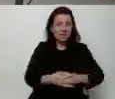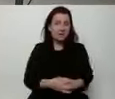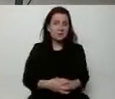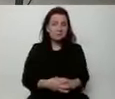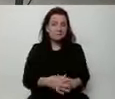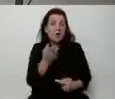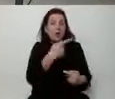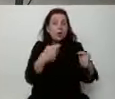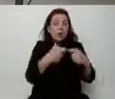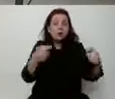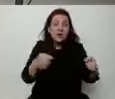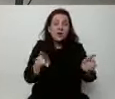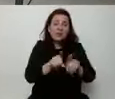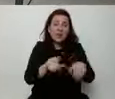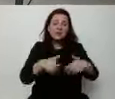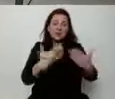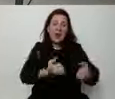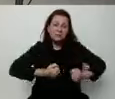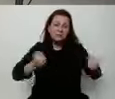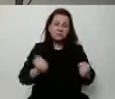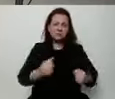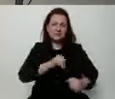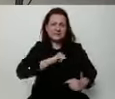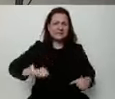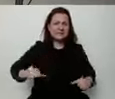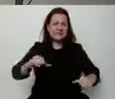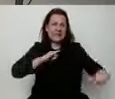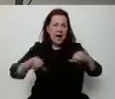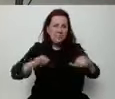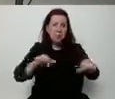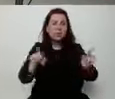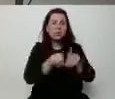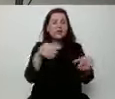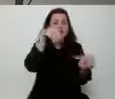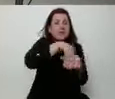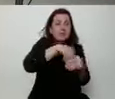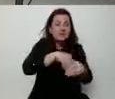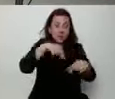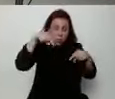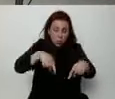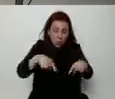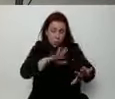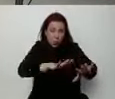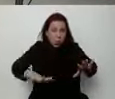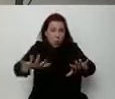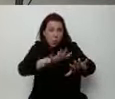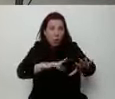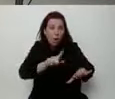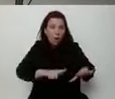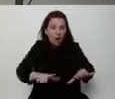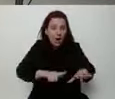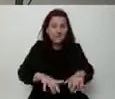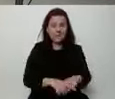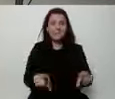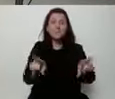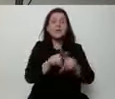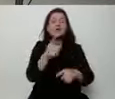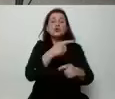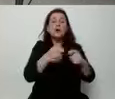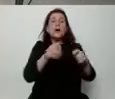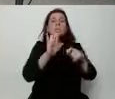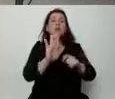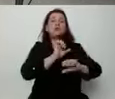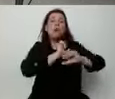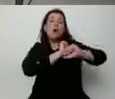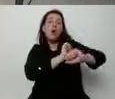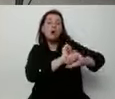umacniać samorząd. Które będą stawiać na inwestycje tu i teraz. Takie rozwiązania, które będą chronić polskie miejsca pracy.